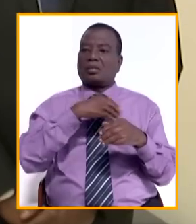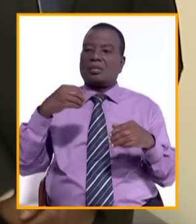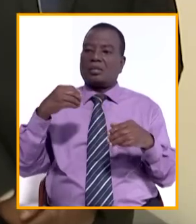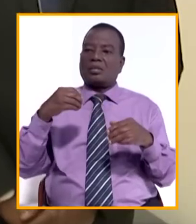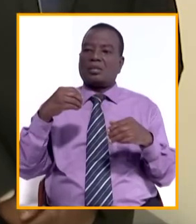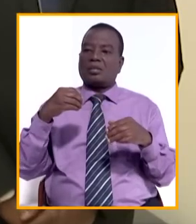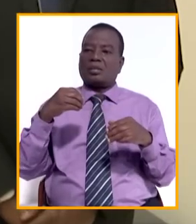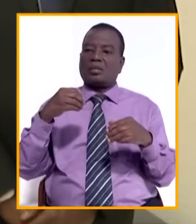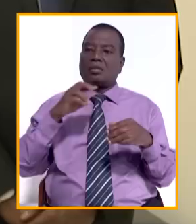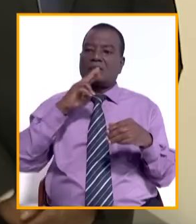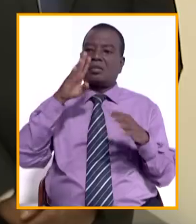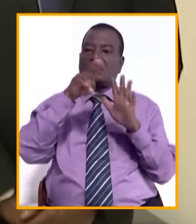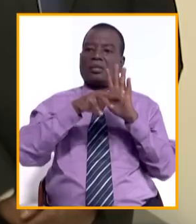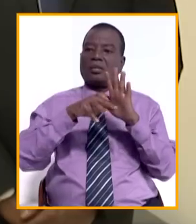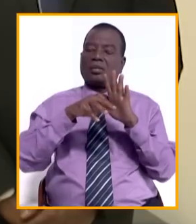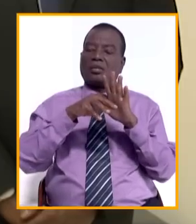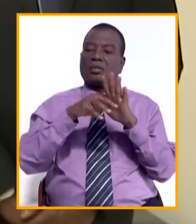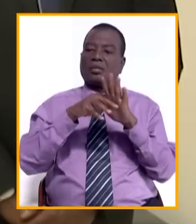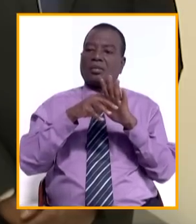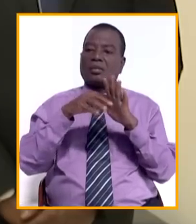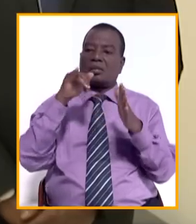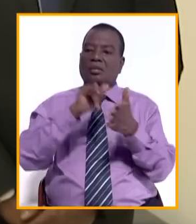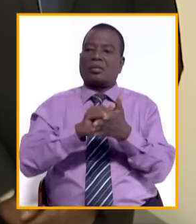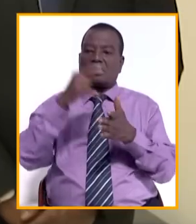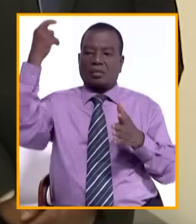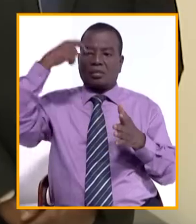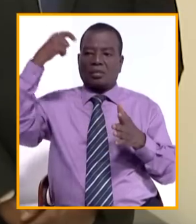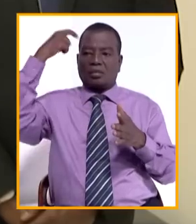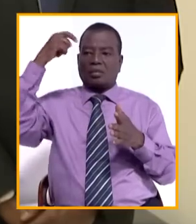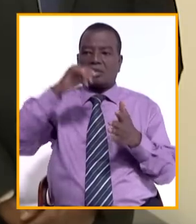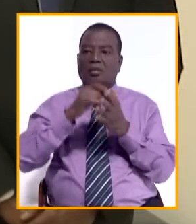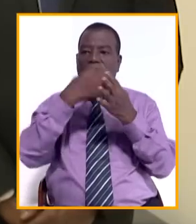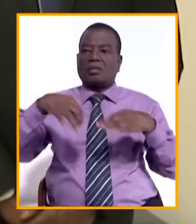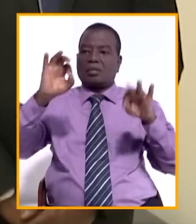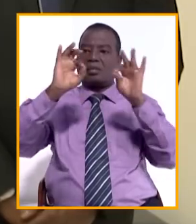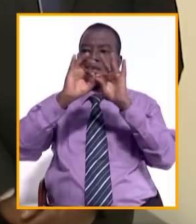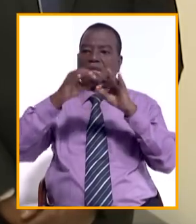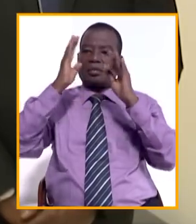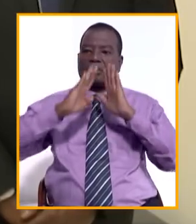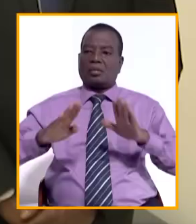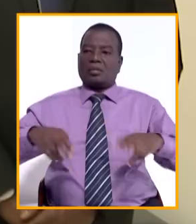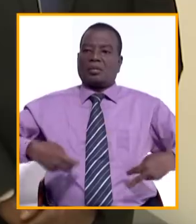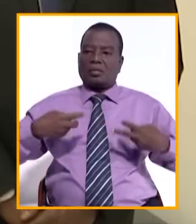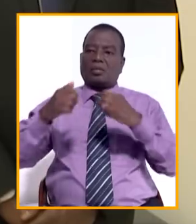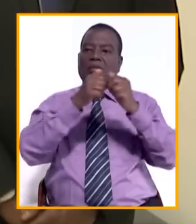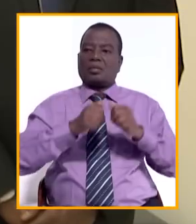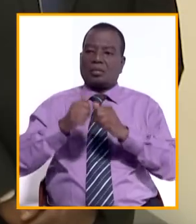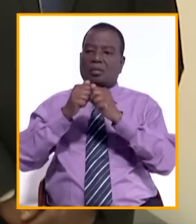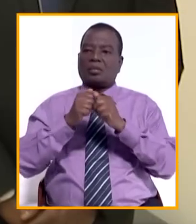Et vraiment, cette sagesse, ces valeurs de paix, de vivre ensemble,